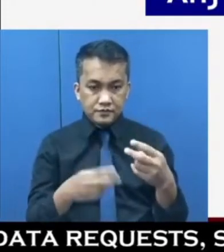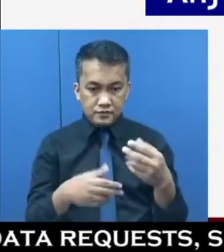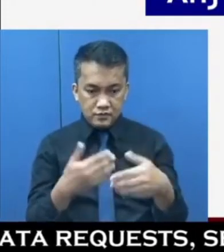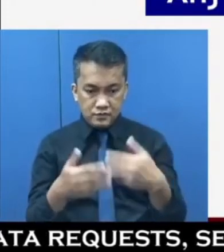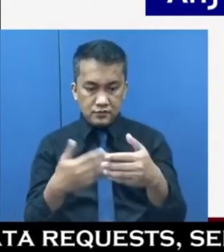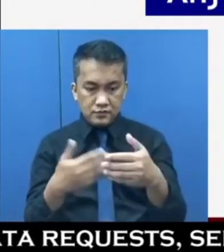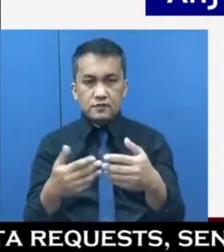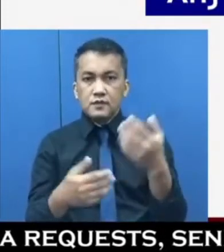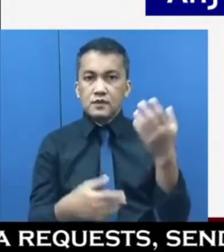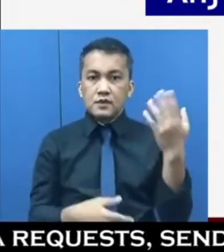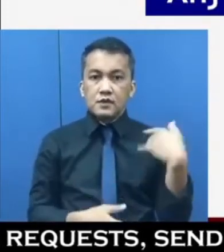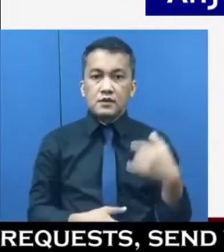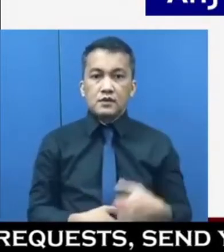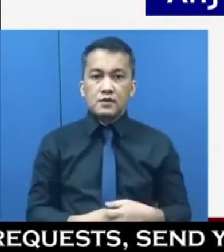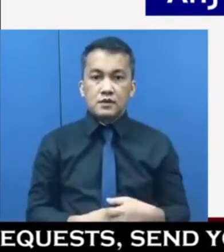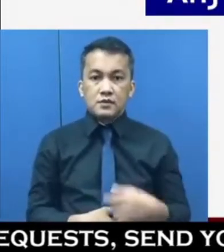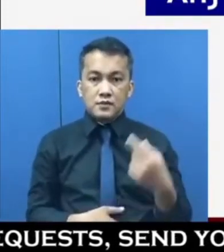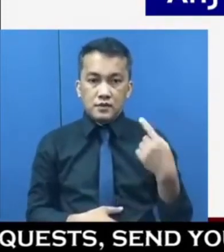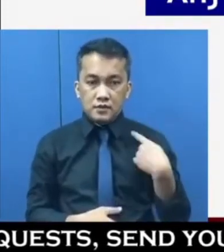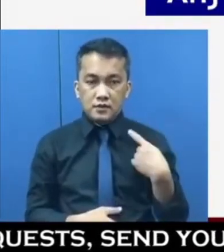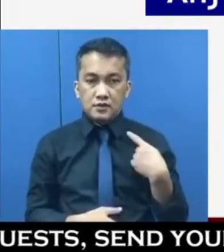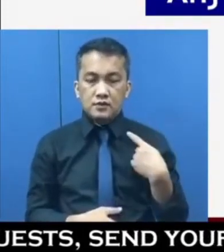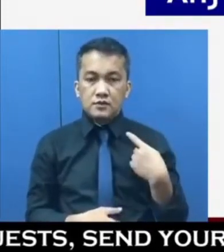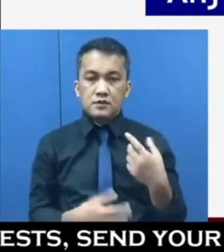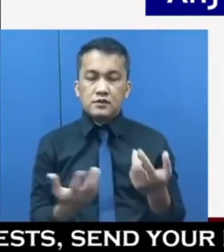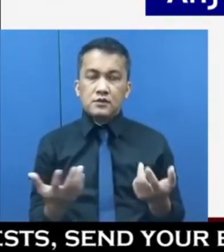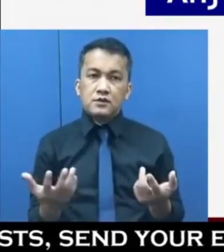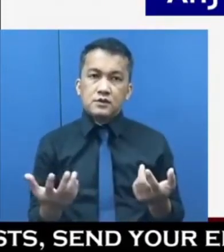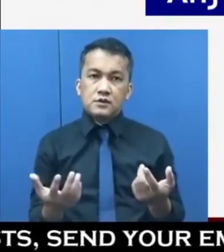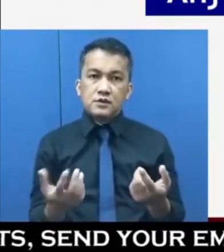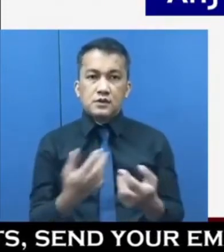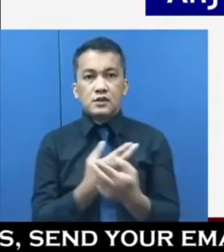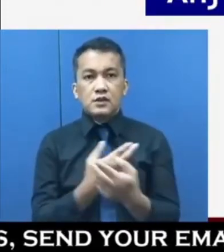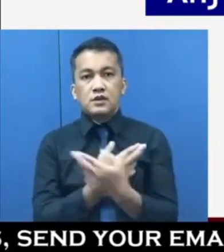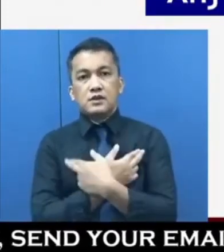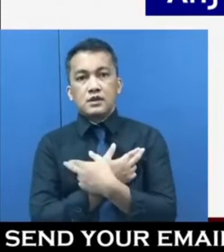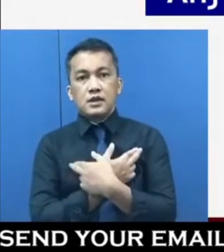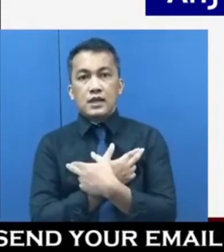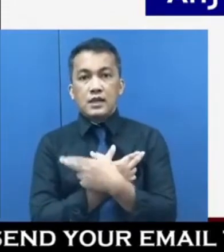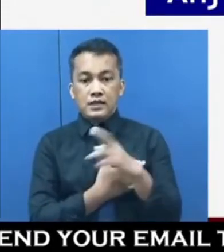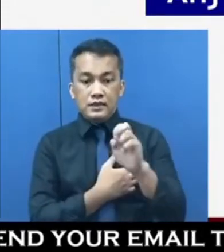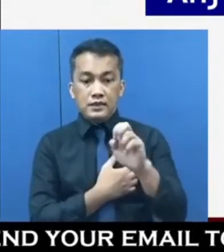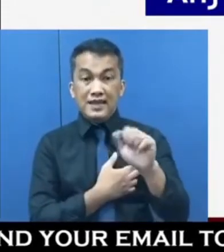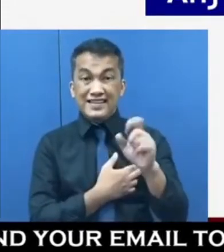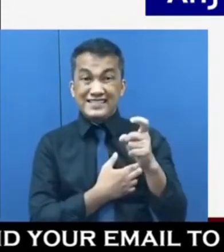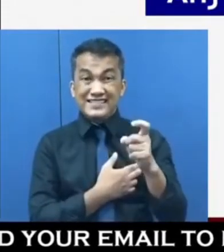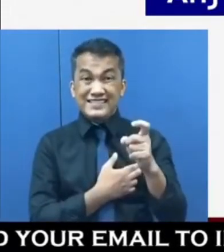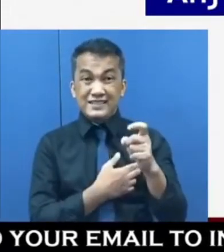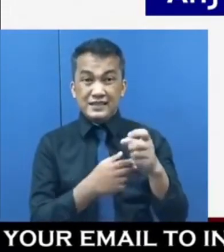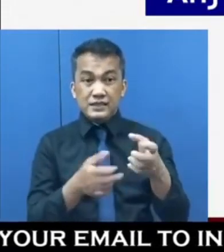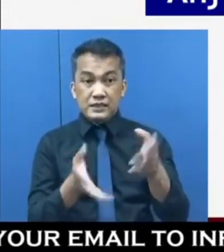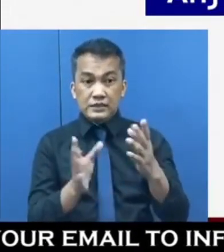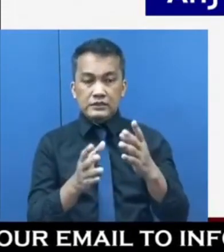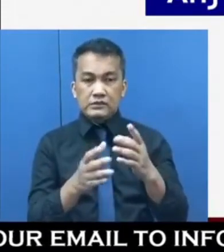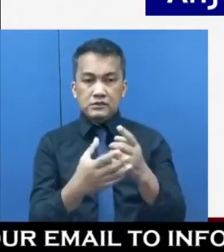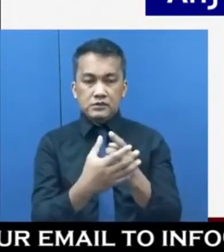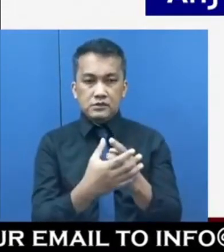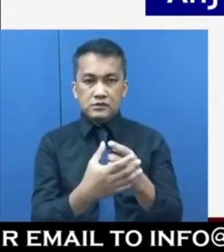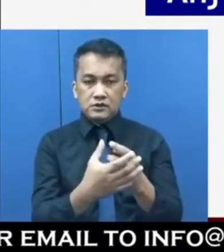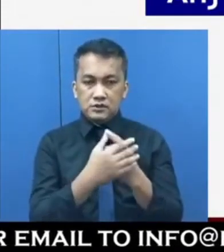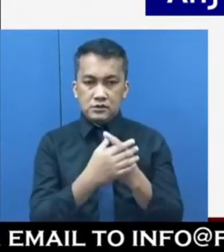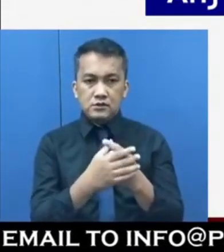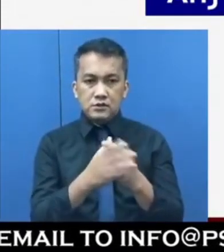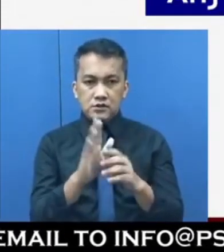no? Na pag nagkakaroon ng relaxation, ng restriction, ay talagang tumataas